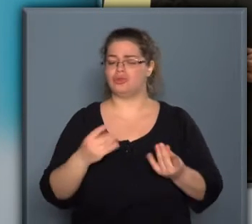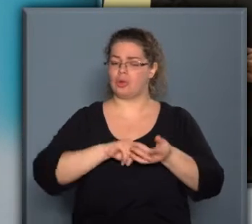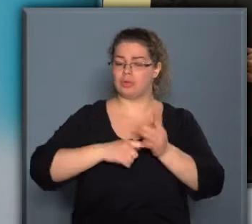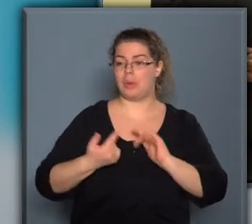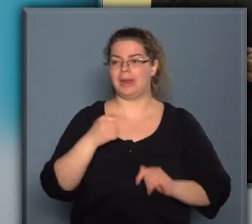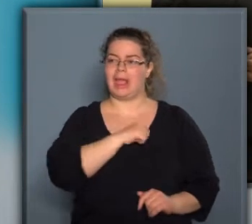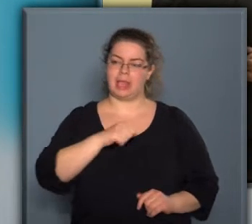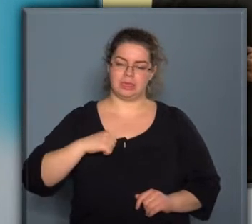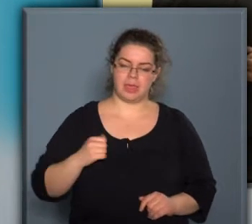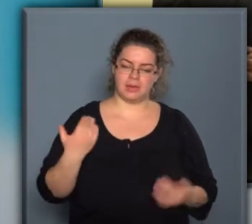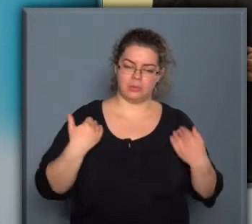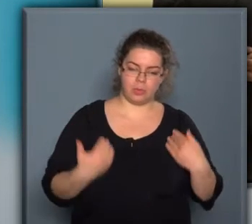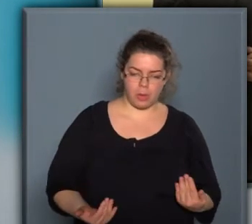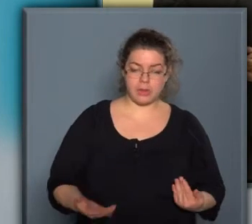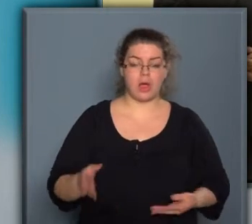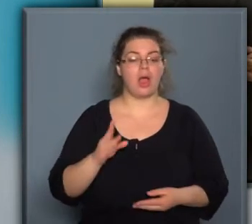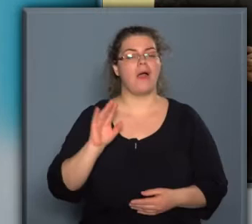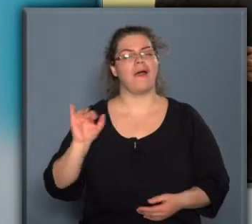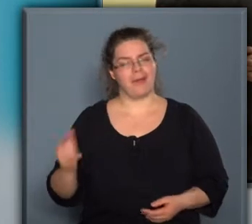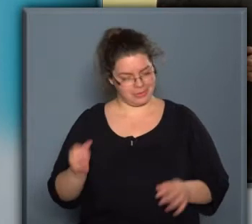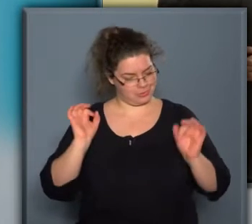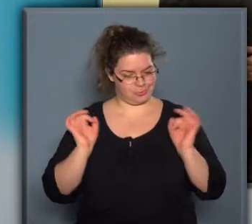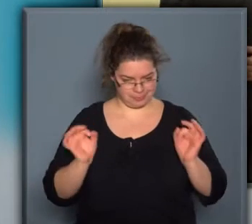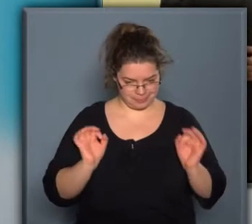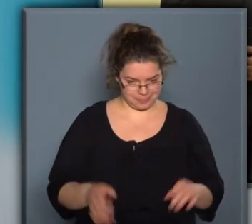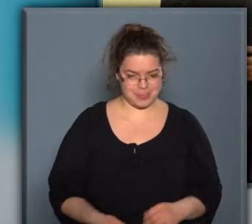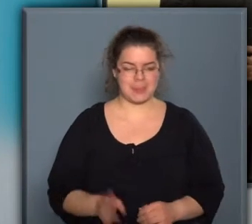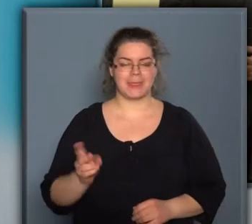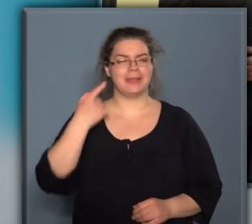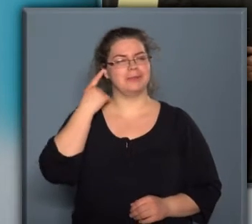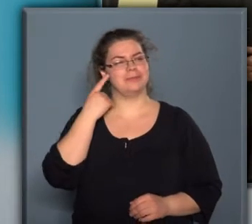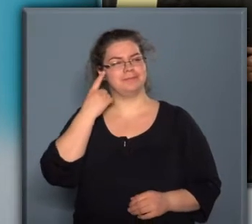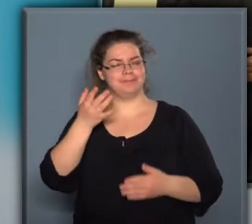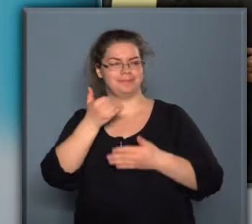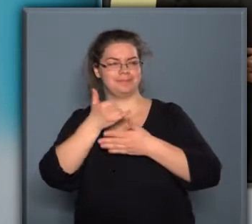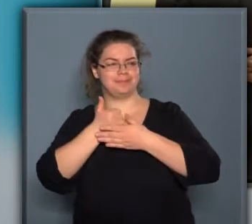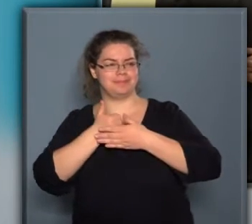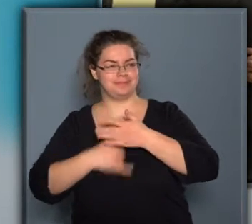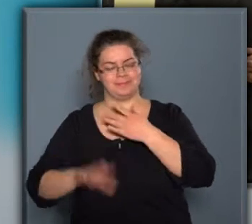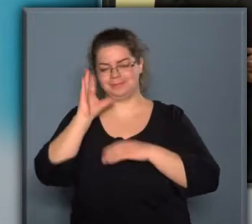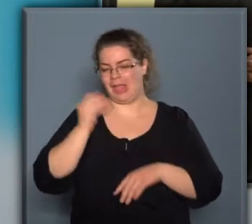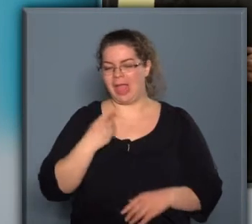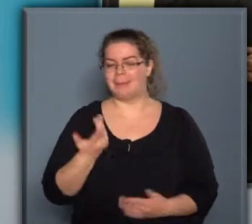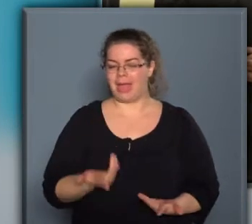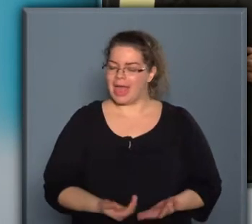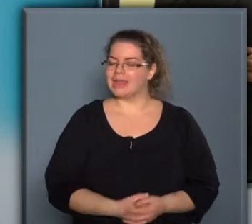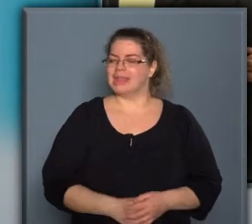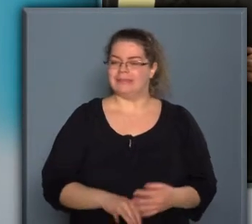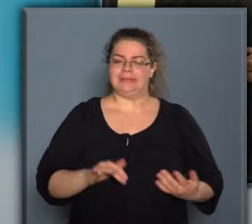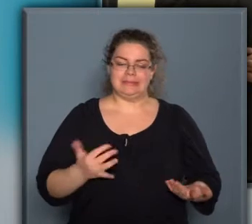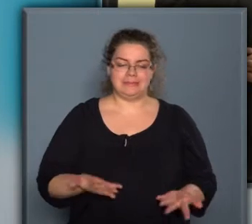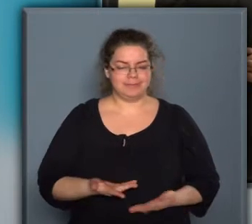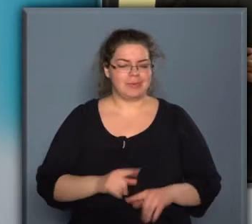sokszor én egyedül vagyok, az is nagyon jó. Akkor nagyon el tud merülni az ember. Úgyhogy